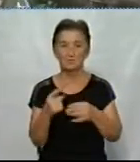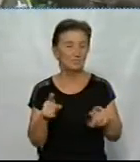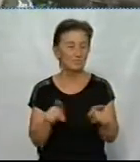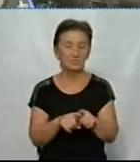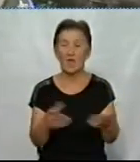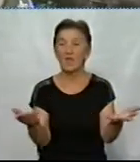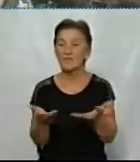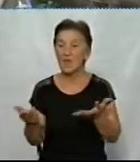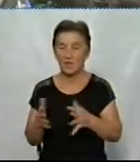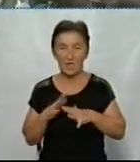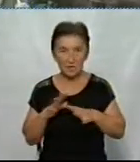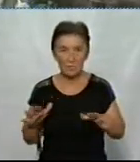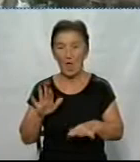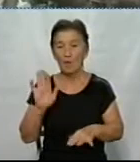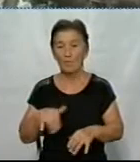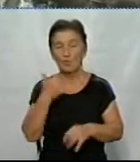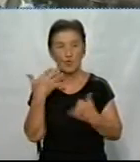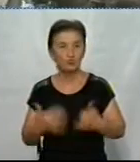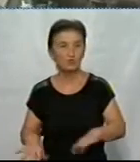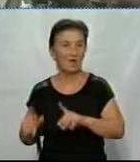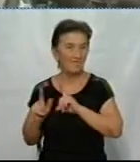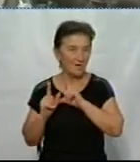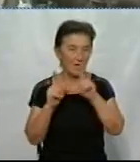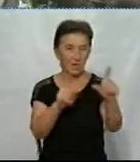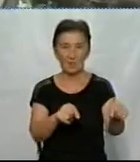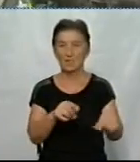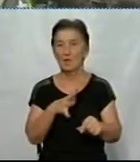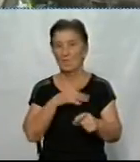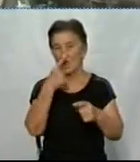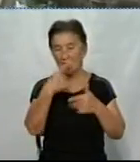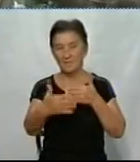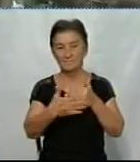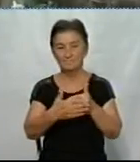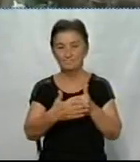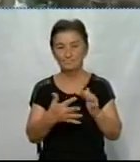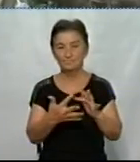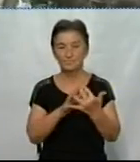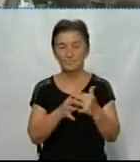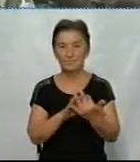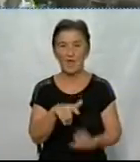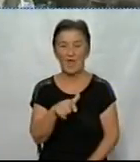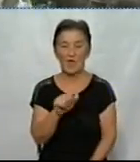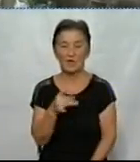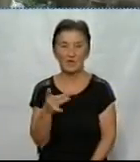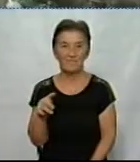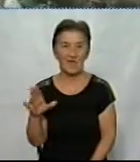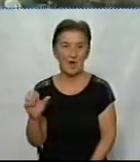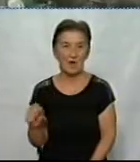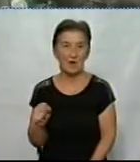доводив, яке завдання, а потім вже, як ми виїхали, були біля населеного пункту Григорівка. Нам